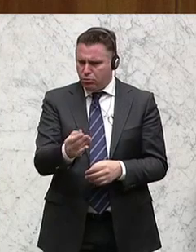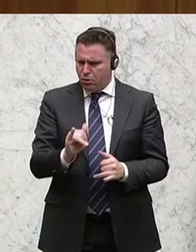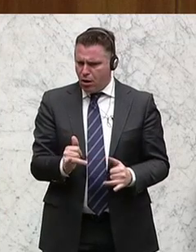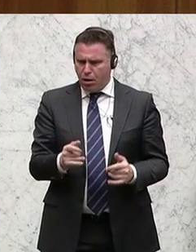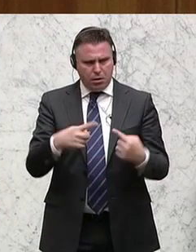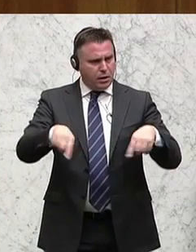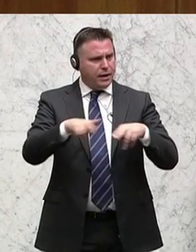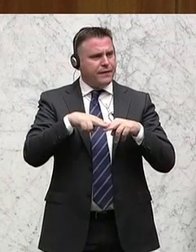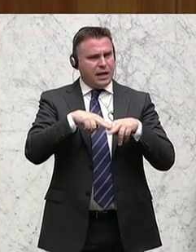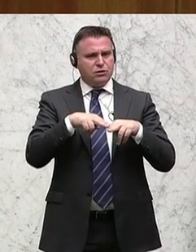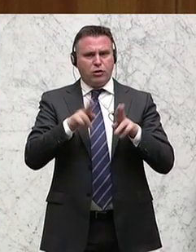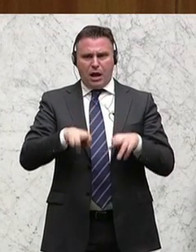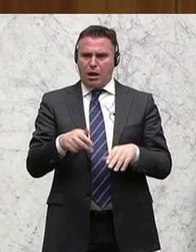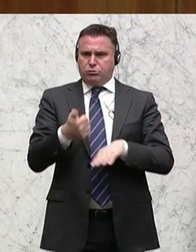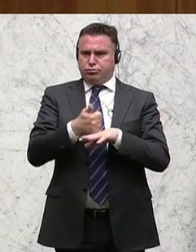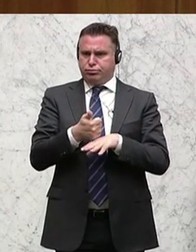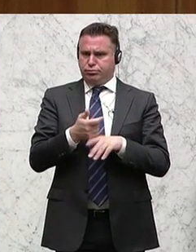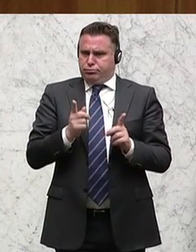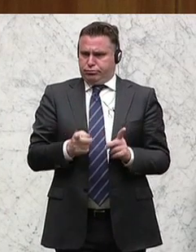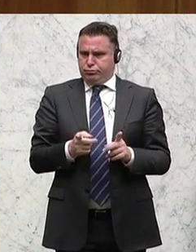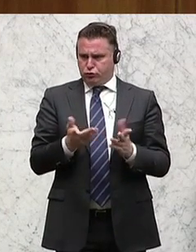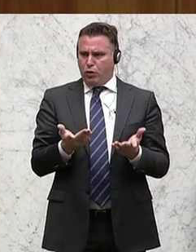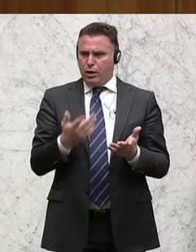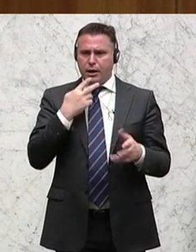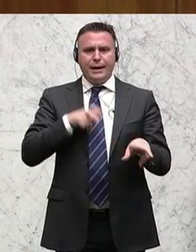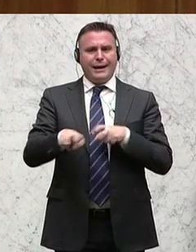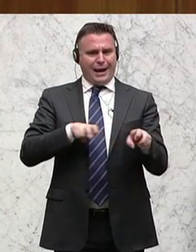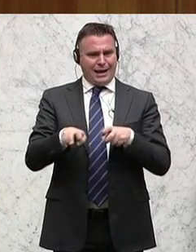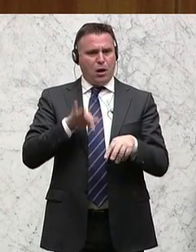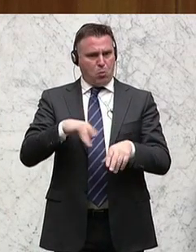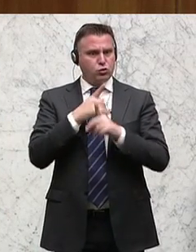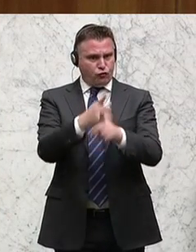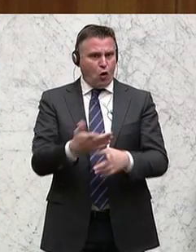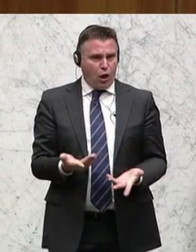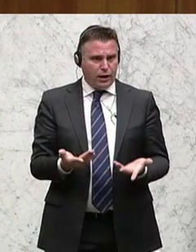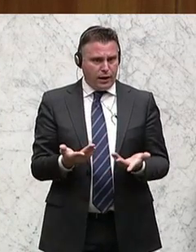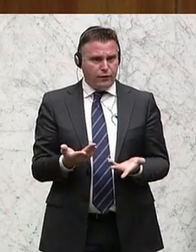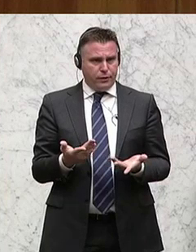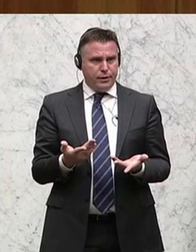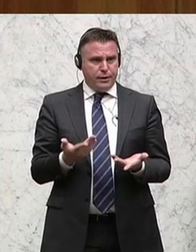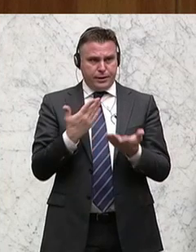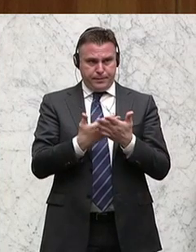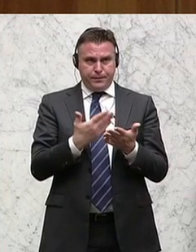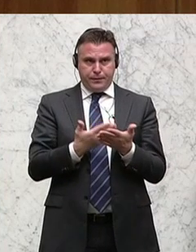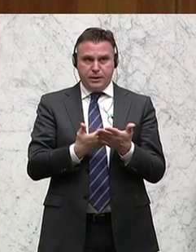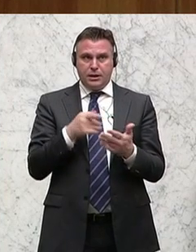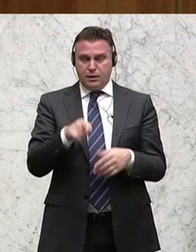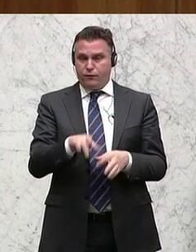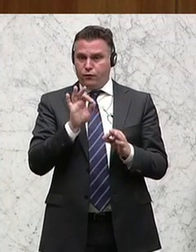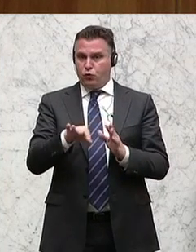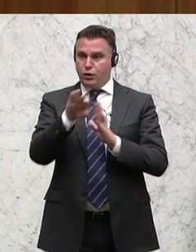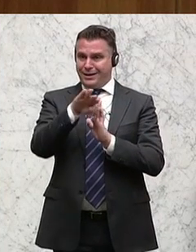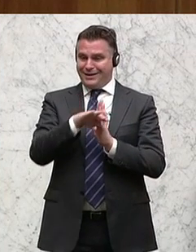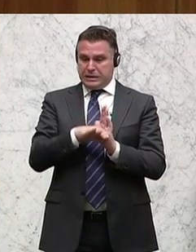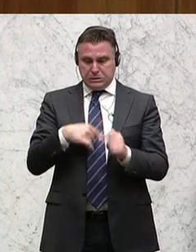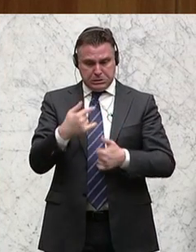Nationalrat ist da souverän und dem hat auch die Regierung zu entsprechen. Ich sehe bei diesem Gesetz für die